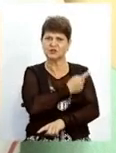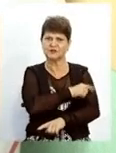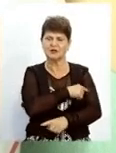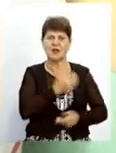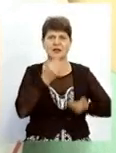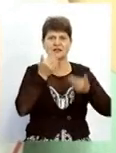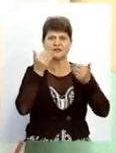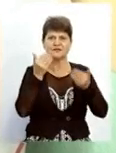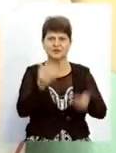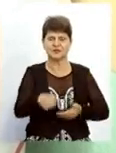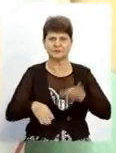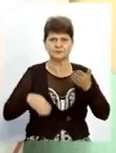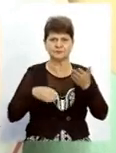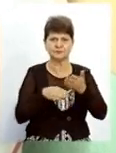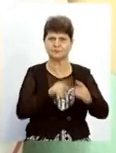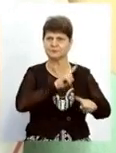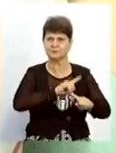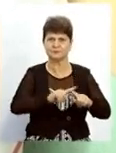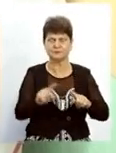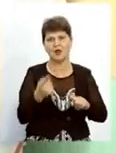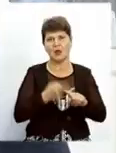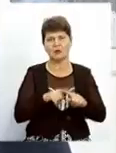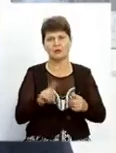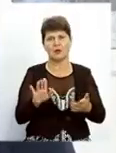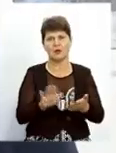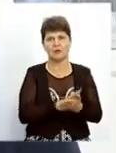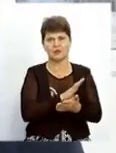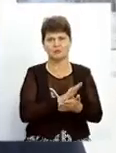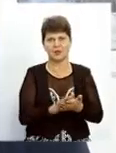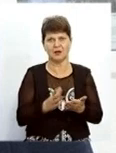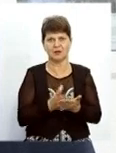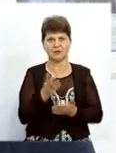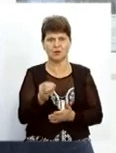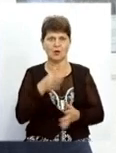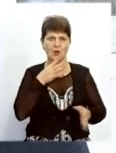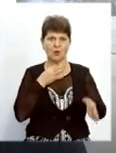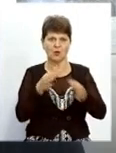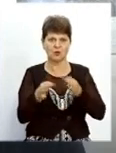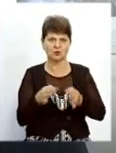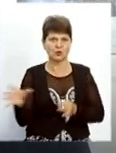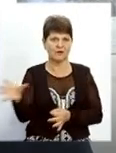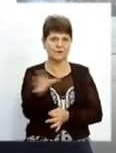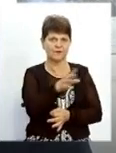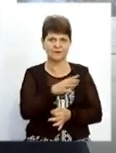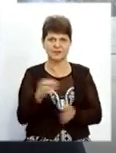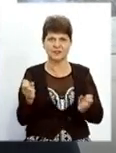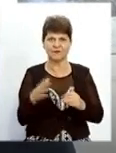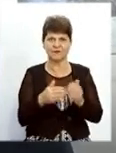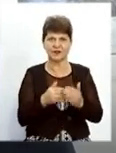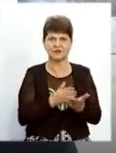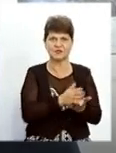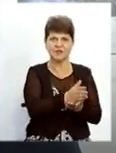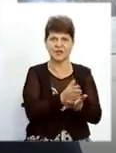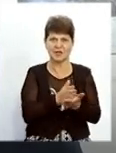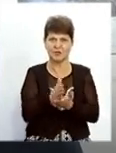невідкладного втручання, тоді медична допомога безоплатна. Консультують всі лікарі, фахівці всіх напрямків. Просто